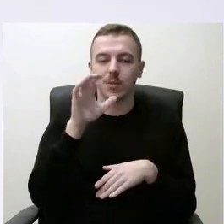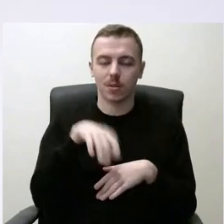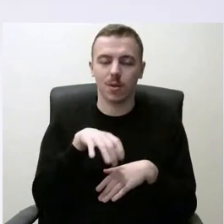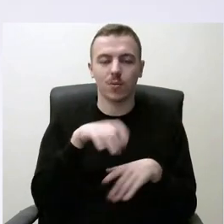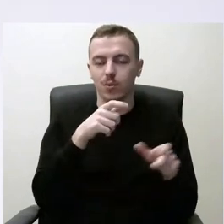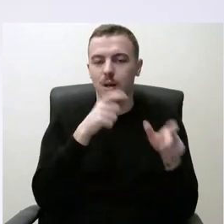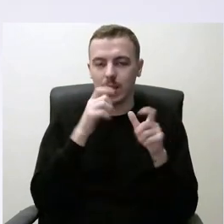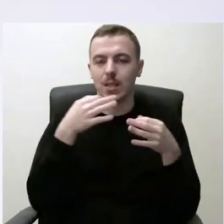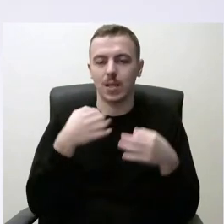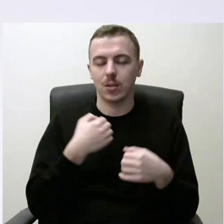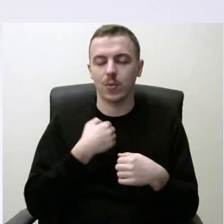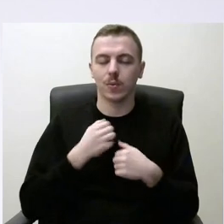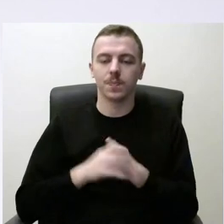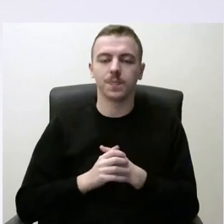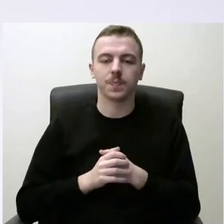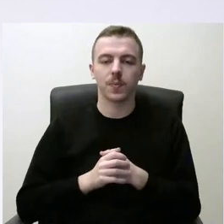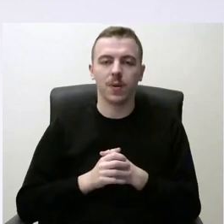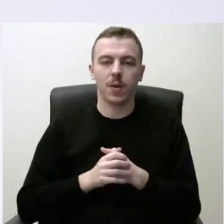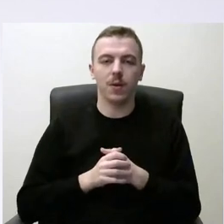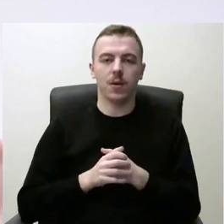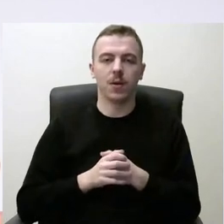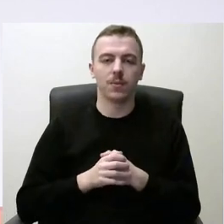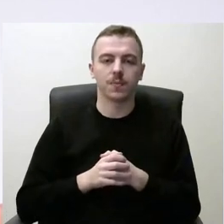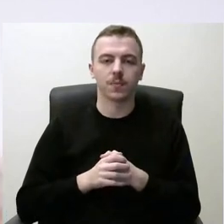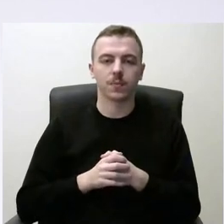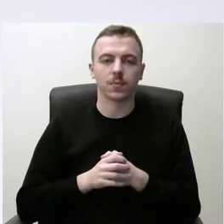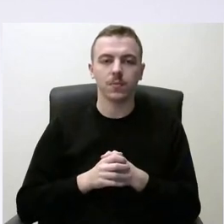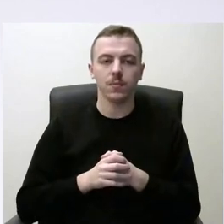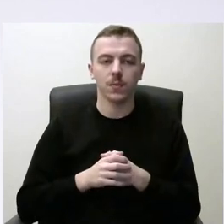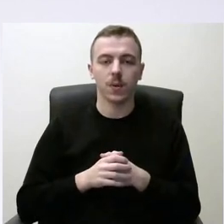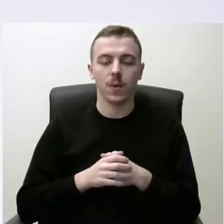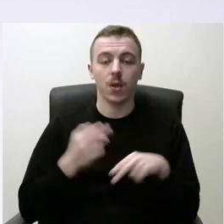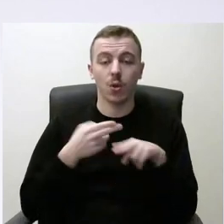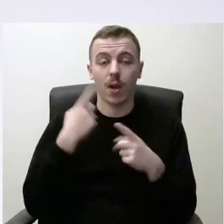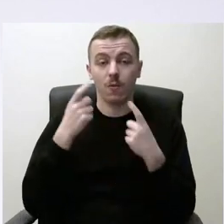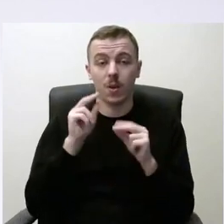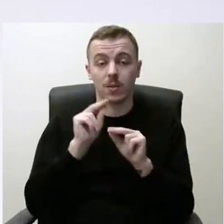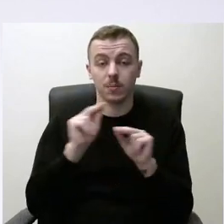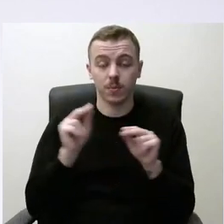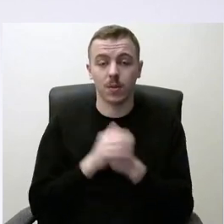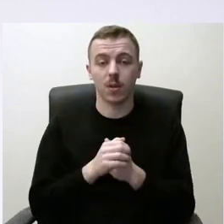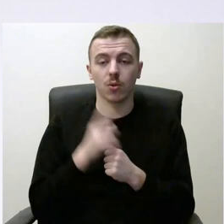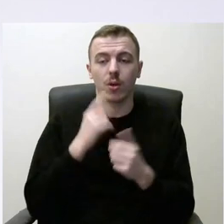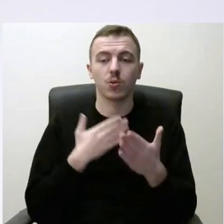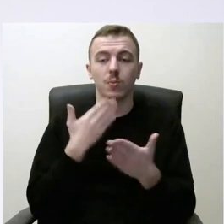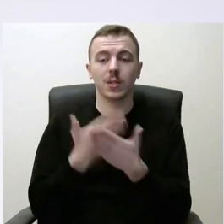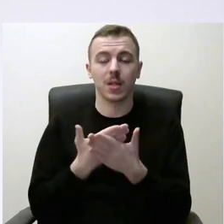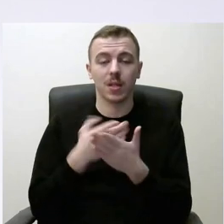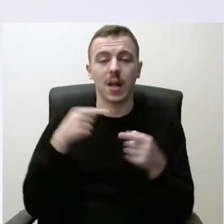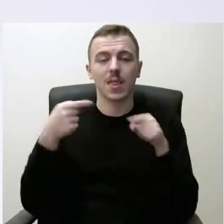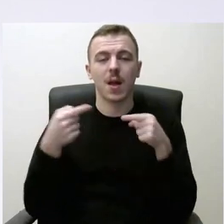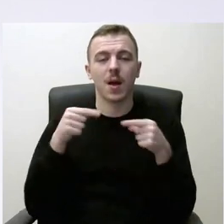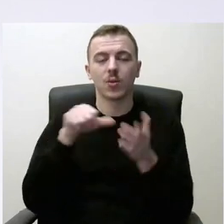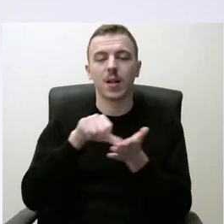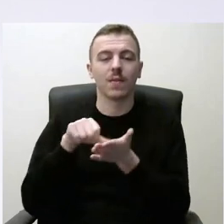sekundžių replikai. Tokia yra informacija, norėčiau pristatyti šių debatų